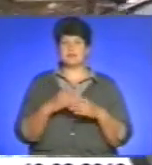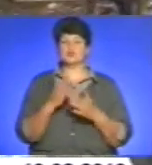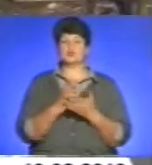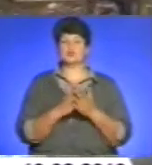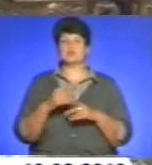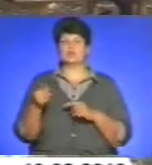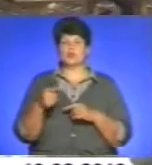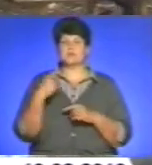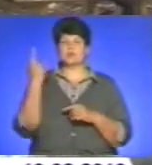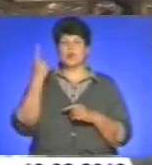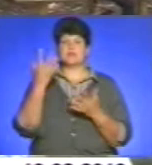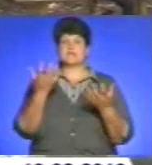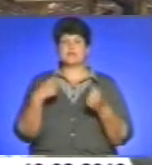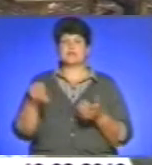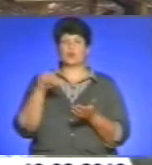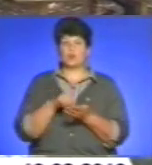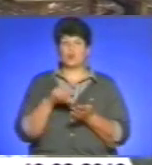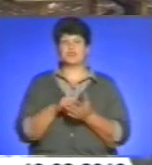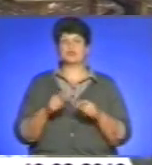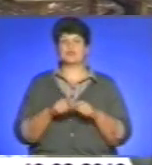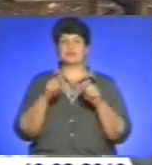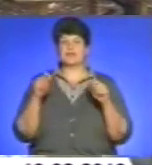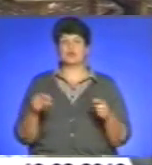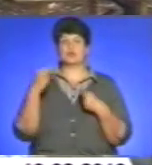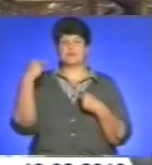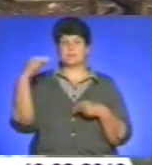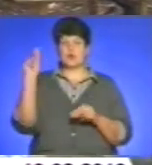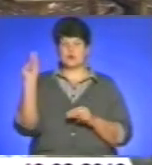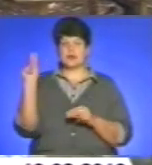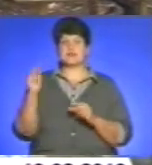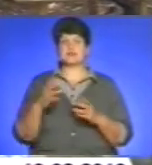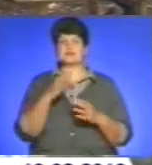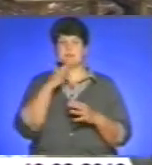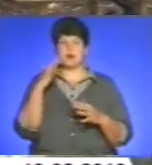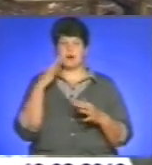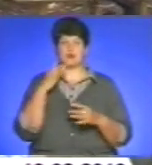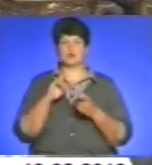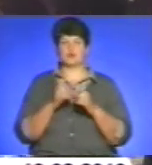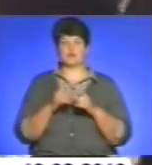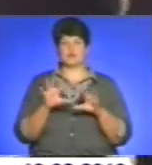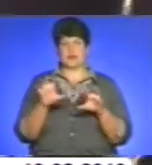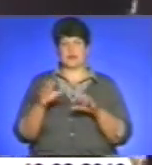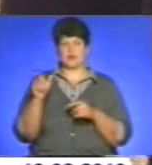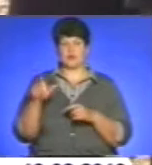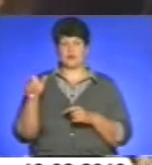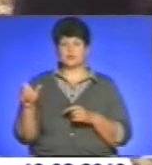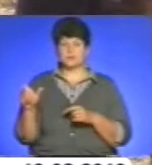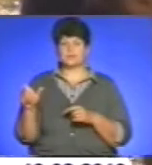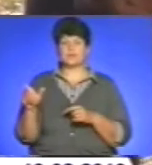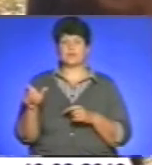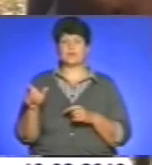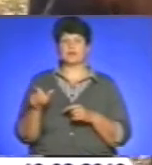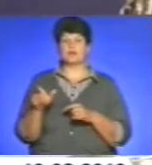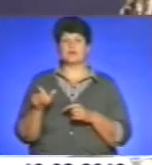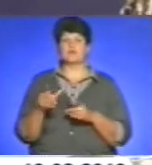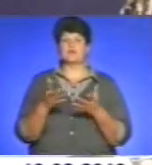України в Тернопільській області взяти участь у відкритому чемпіонаті з багатоборства кінологів. Переможці та призери чемпіонату